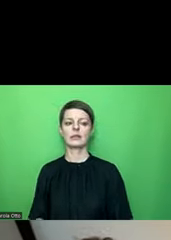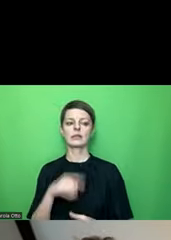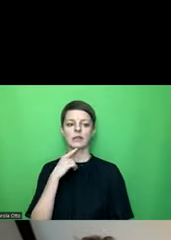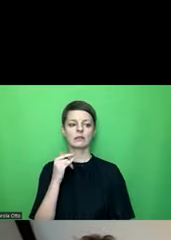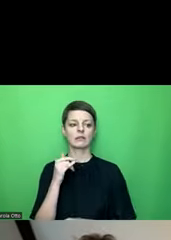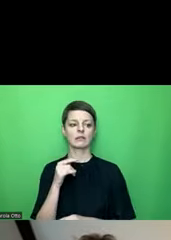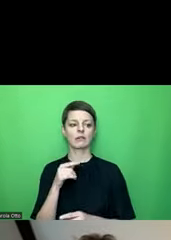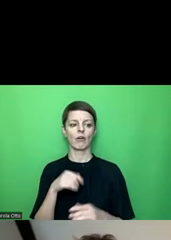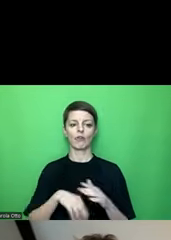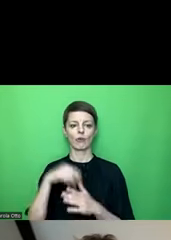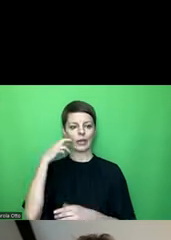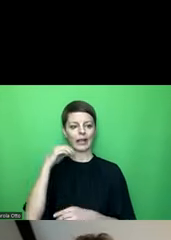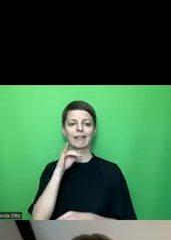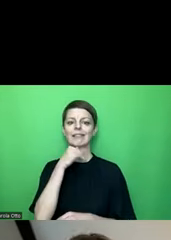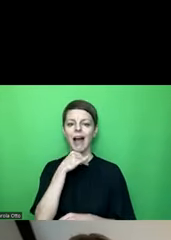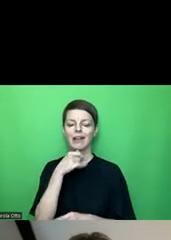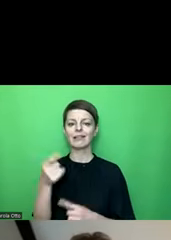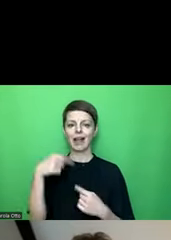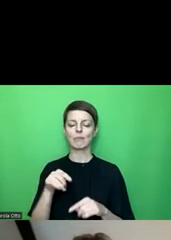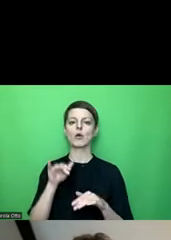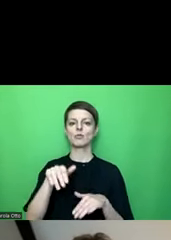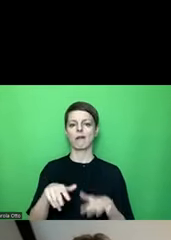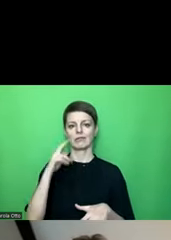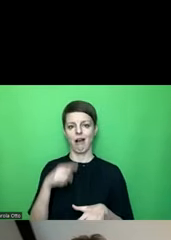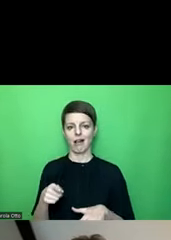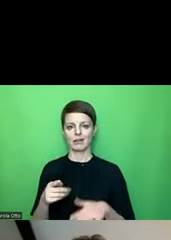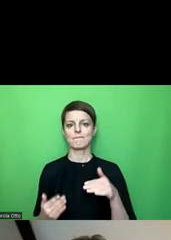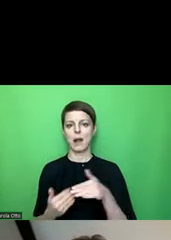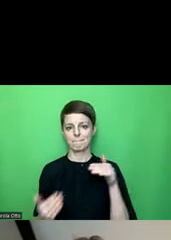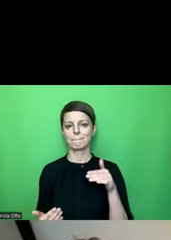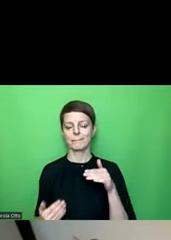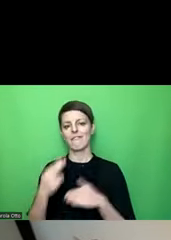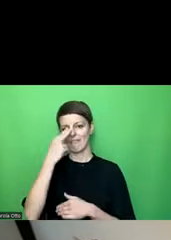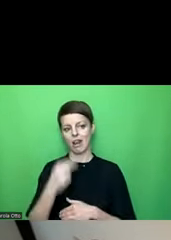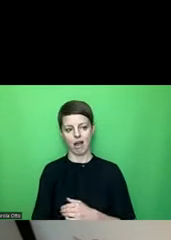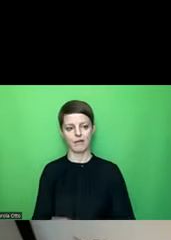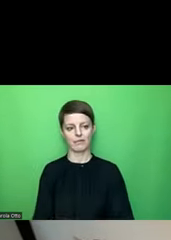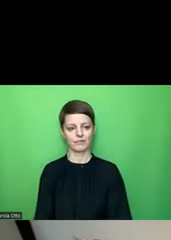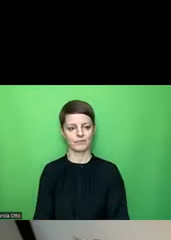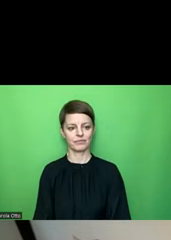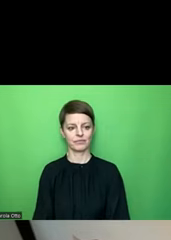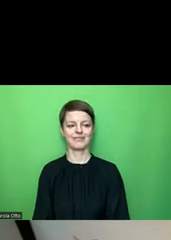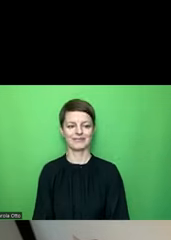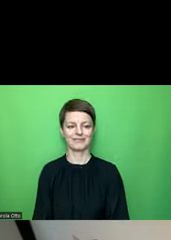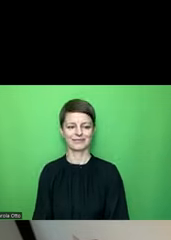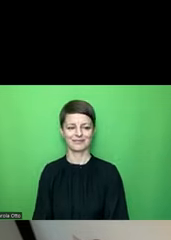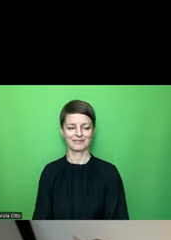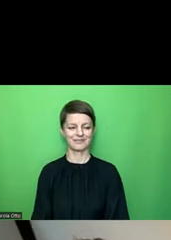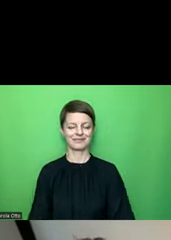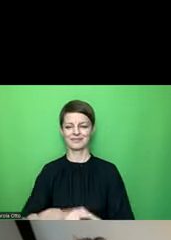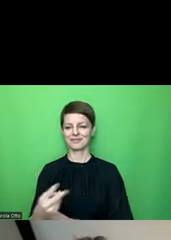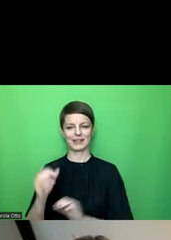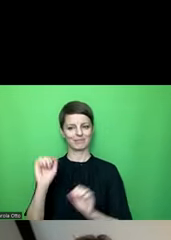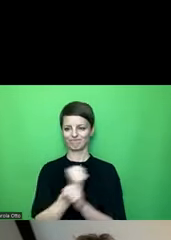nicht volljährig zu sein und dann aber über 18 ist, dass es dann einen Fehler gibt und jetzt steht da daneben, kann nicht